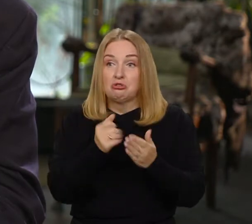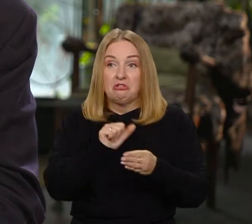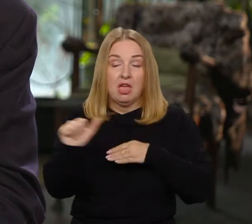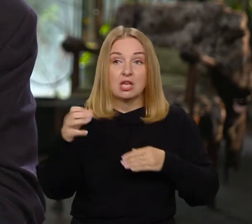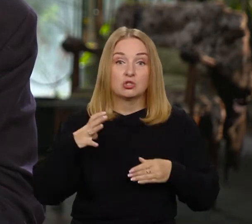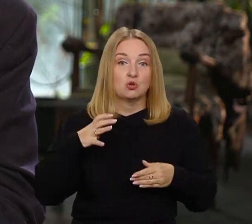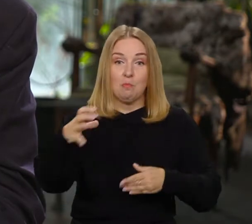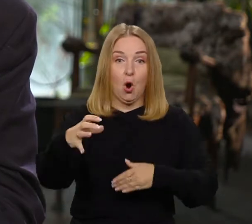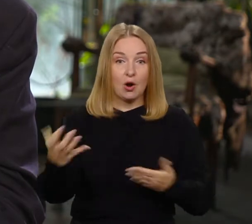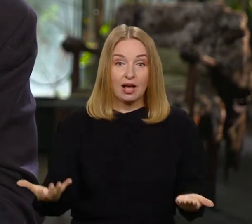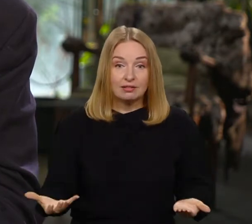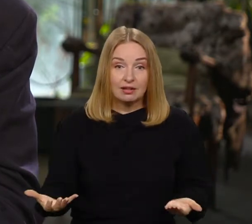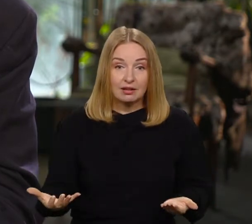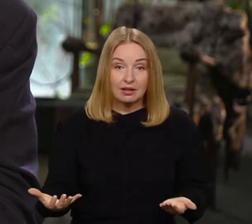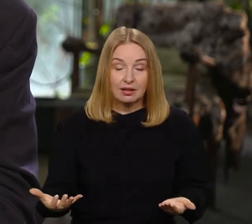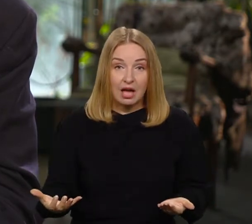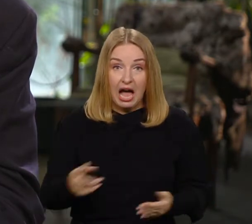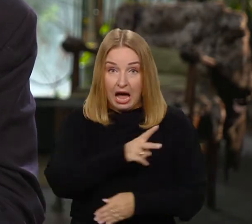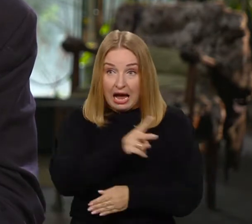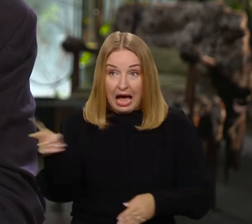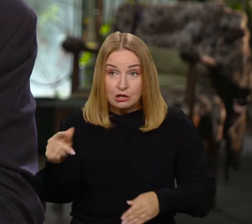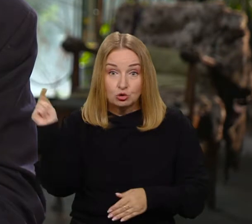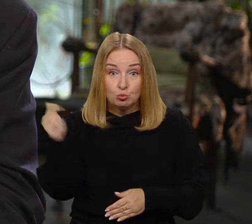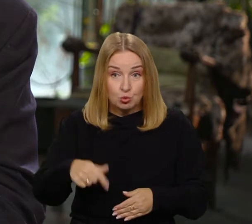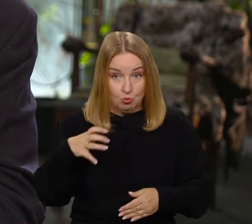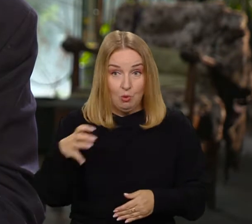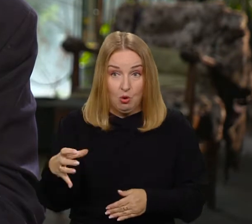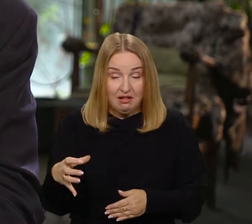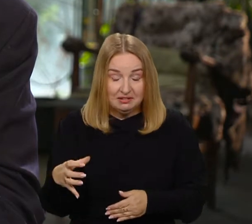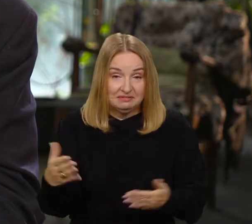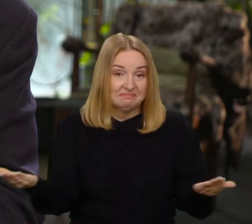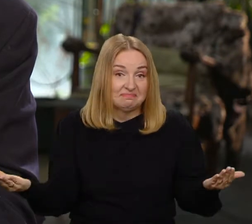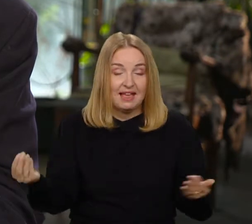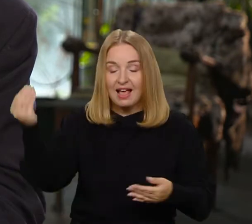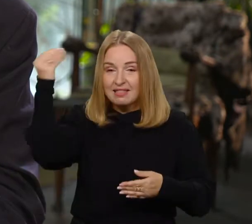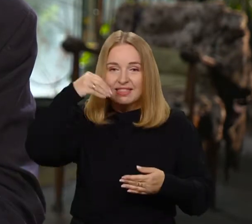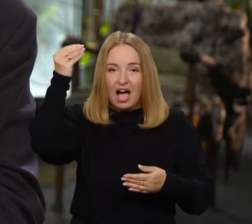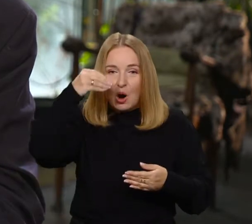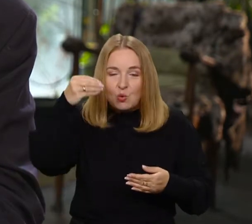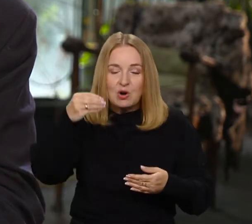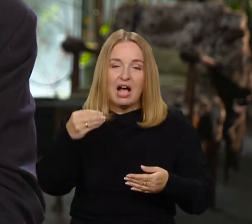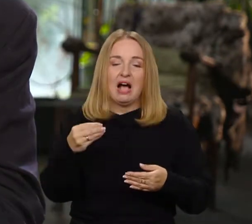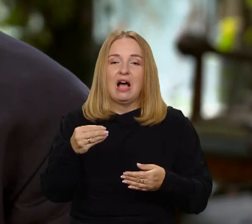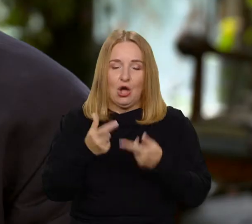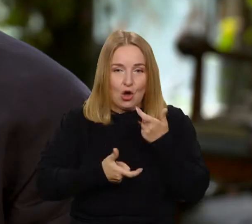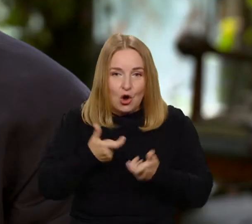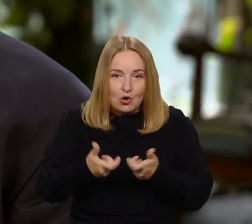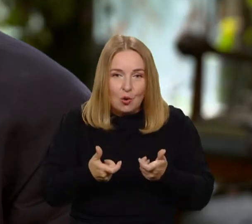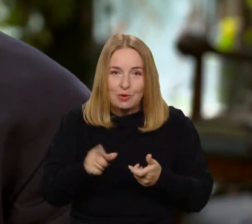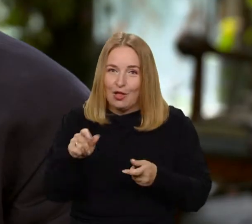ale to jest pytanie, czy koniecznie trzeba być bogatym? Powiedzmy od razu, uczenie się niekoniecznie prowadzi do bogactwa.